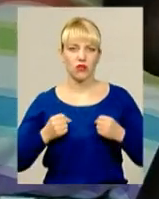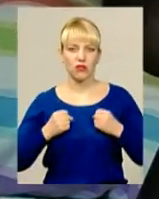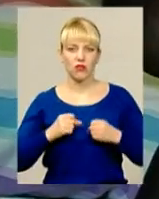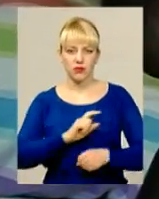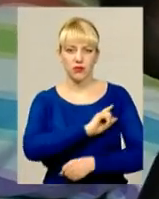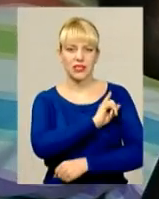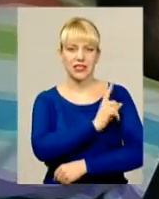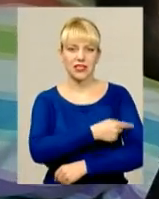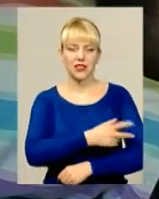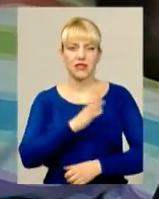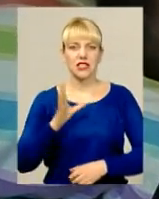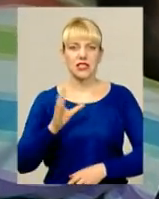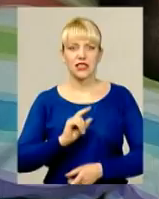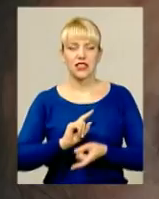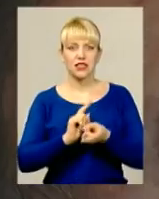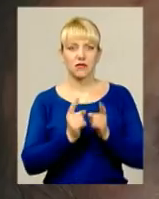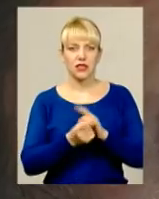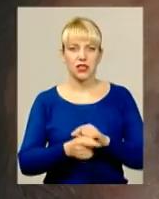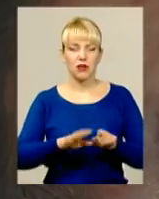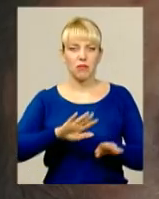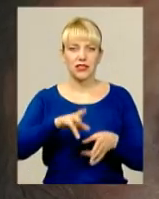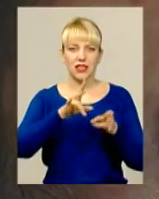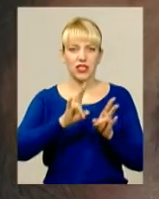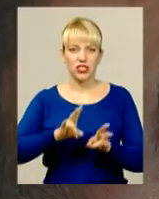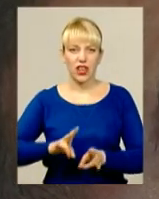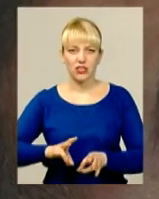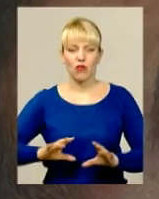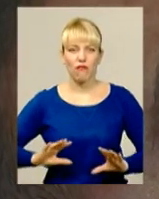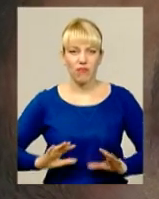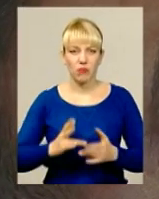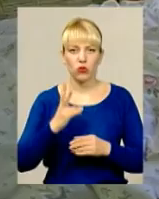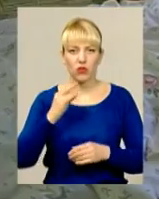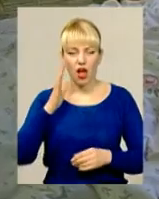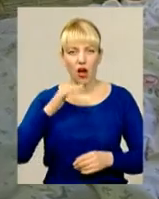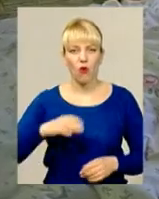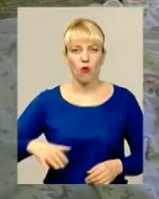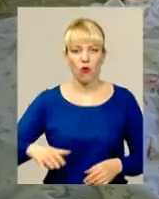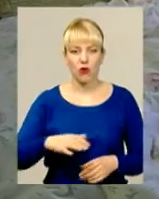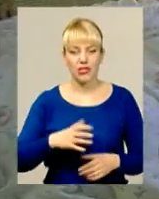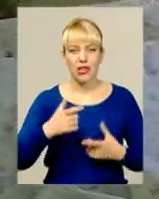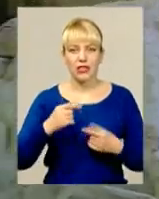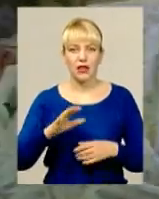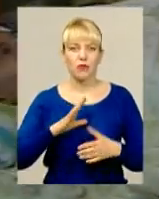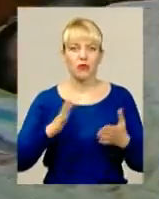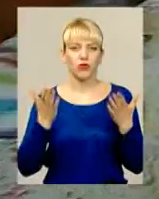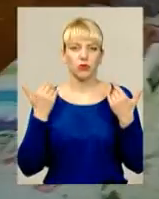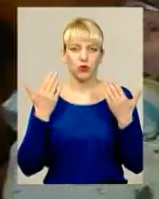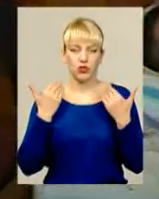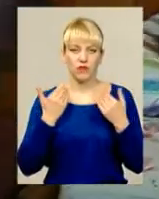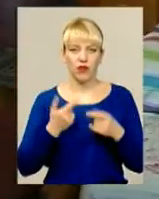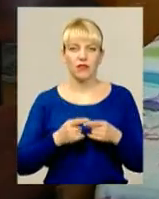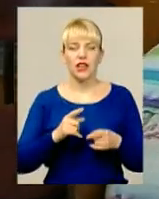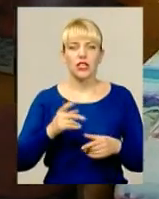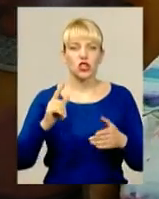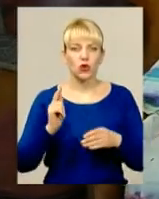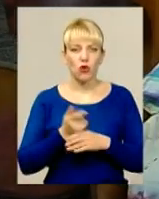Все змінилося після нещасного випадку на озері у Волинській області, де хлопець гостював у старшої сестри. Знову розповідати про ті події